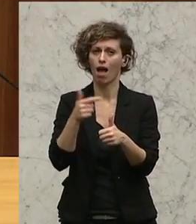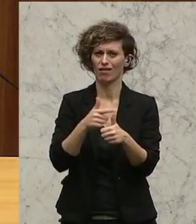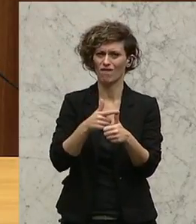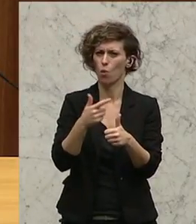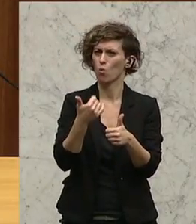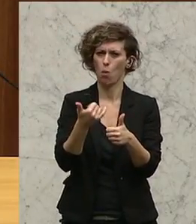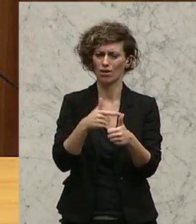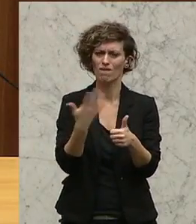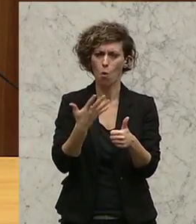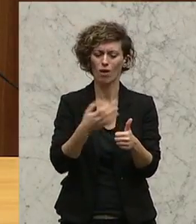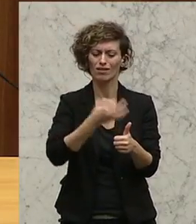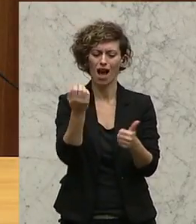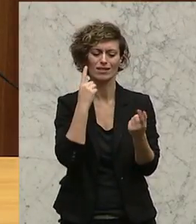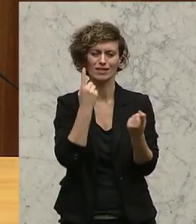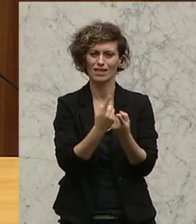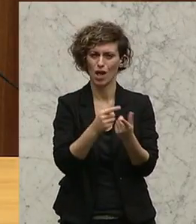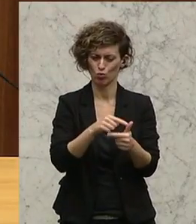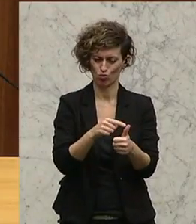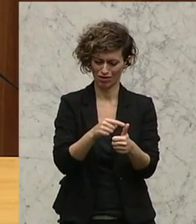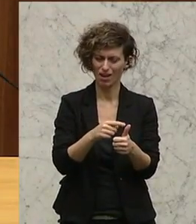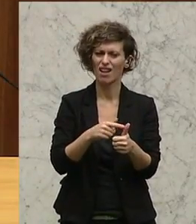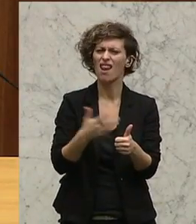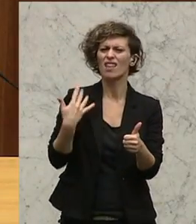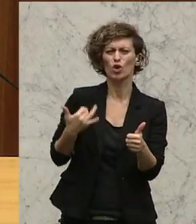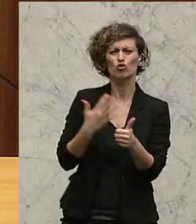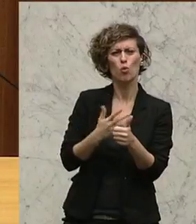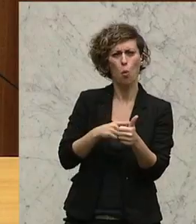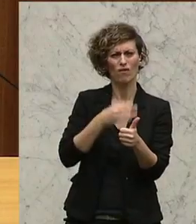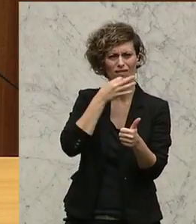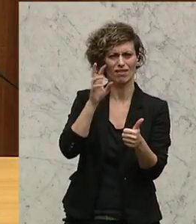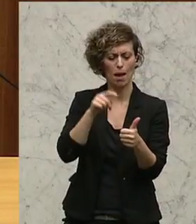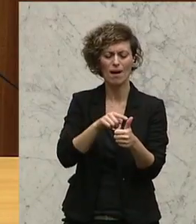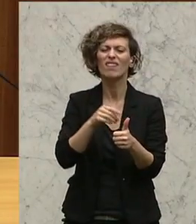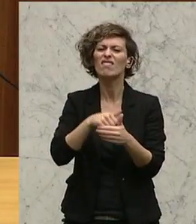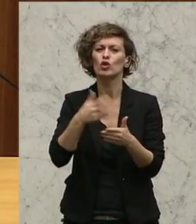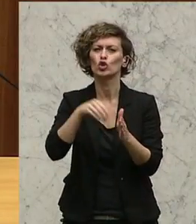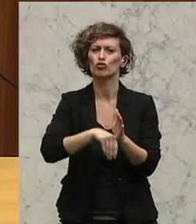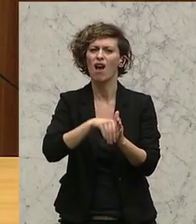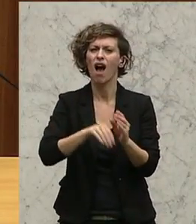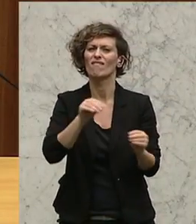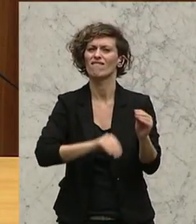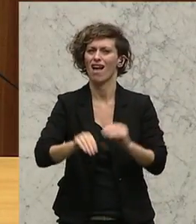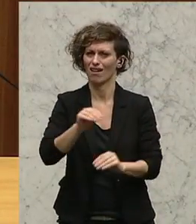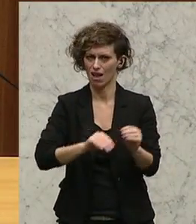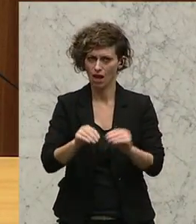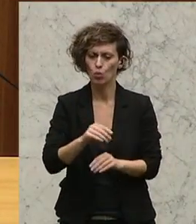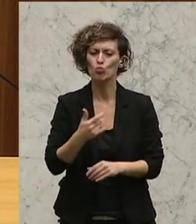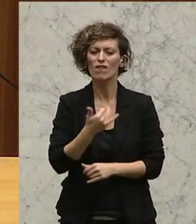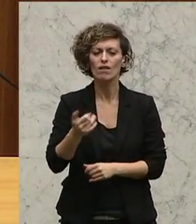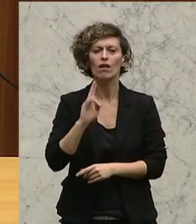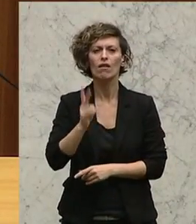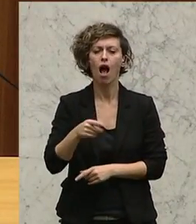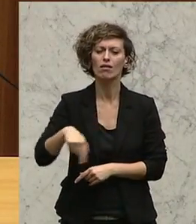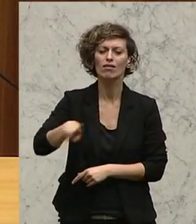Tageszeitung, das wir im letzten Jahr schon sehr thematisiert haben, das Thema der Sparvereine und wie sie damit unsere Wirte schädigen.